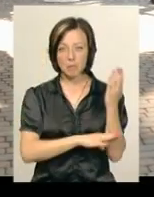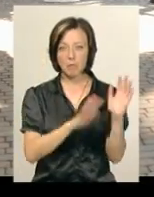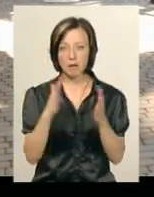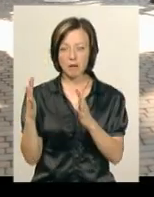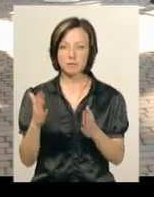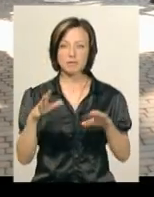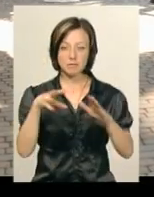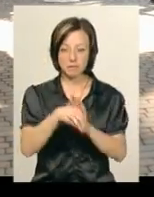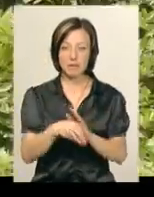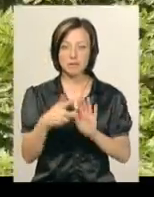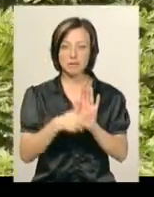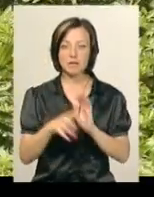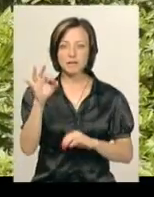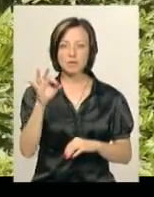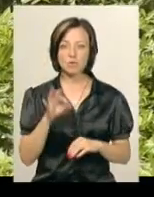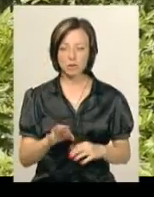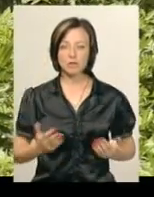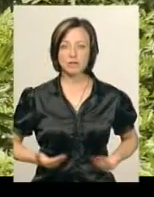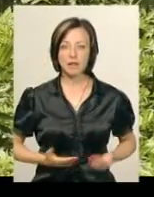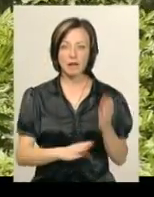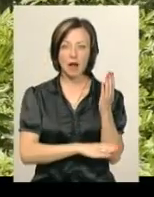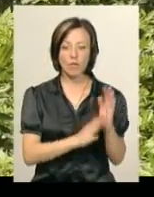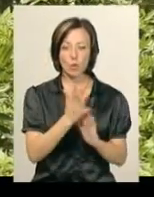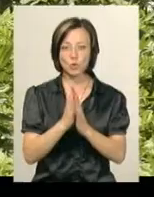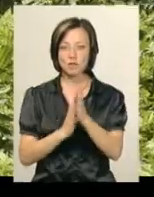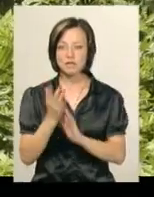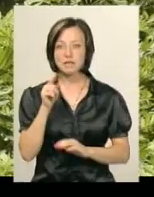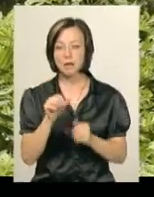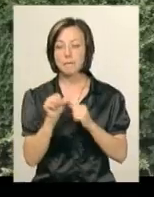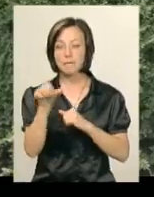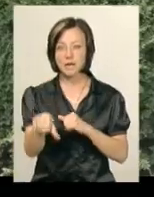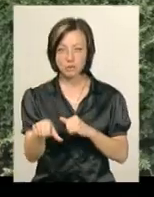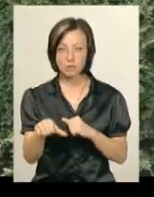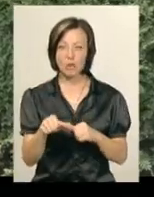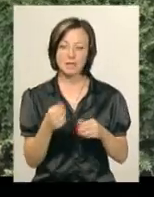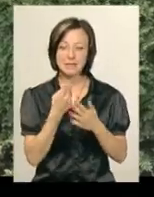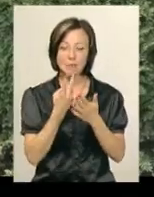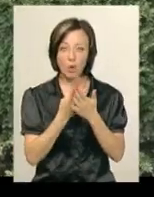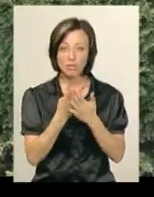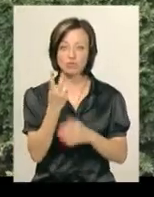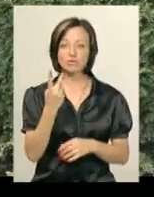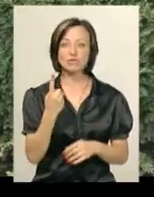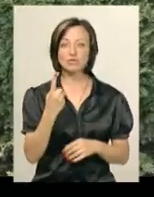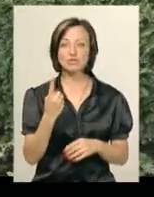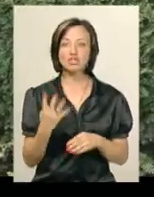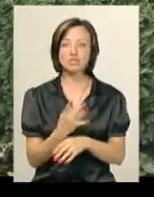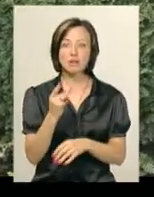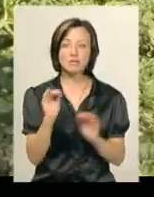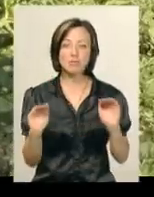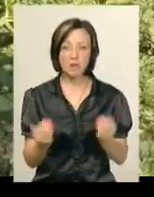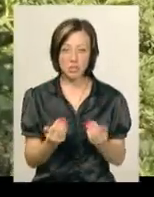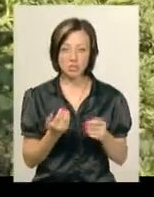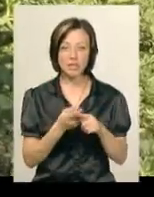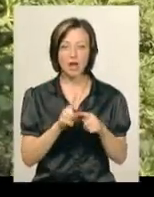приживається 80% саджанців дерев та кущів. За їхніми межами цей показник вчетверо менший. Рослини гинуть, на думку